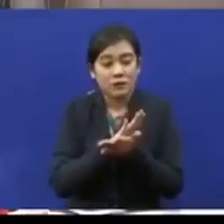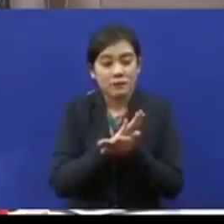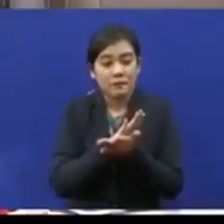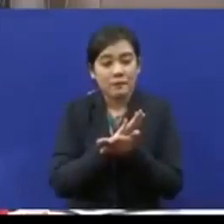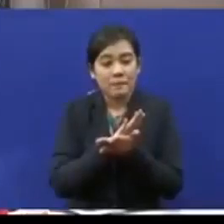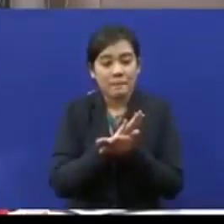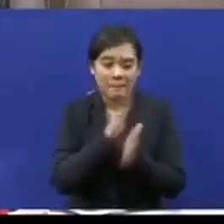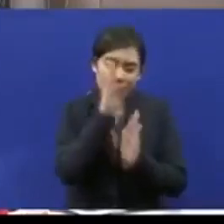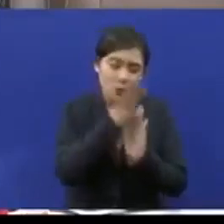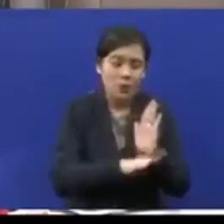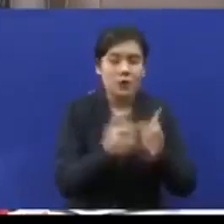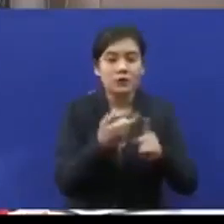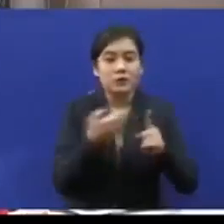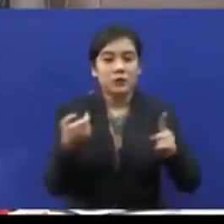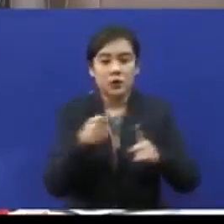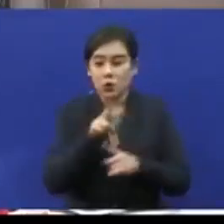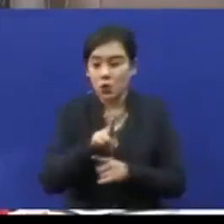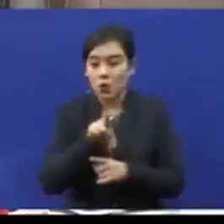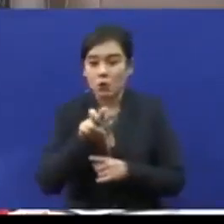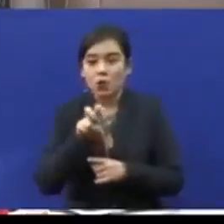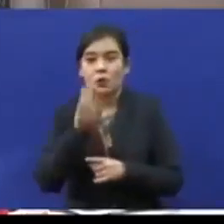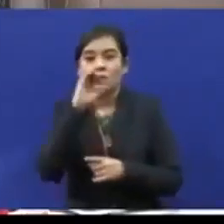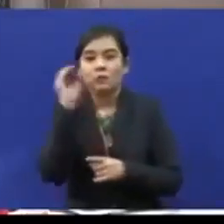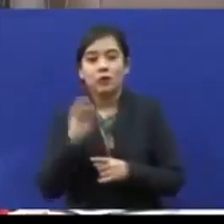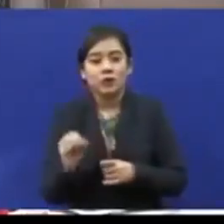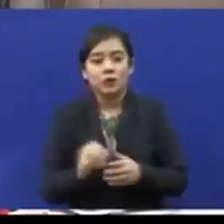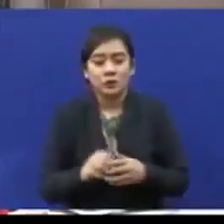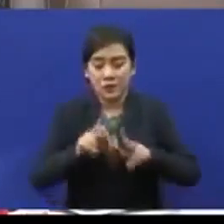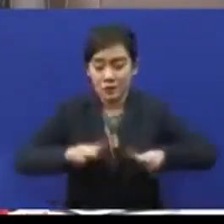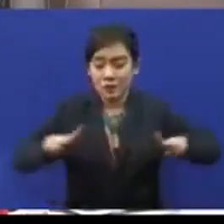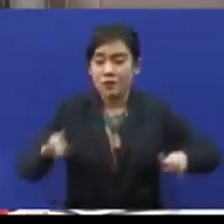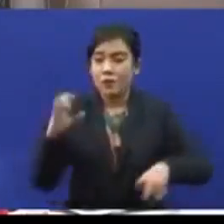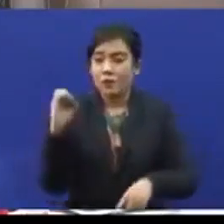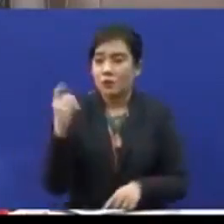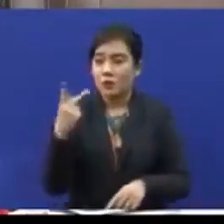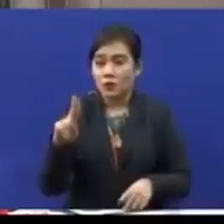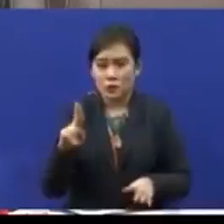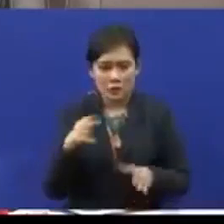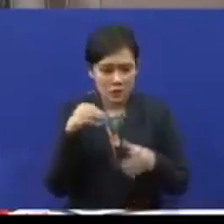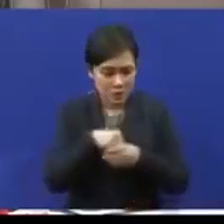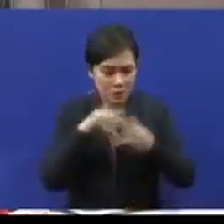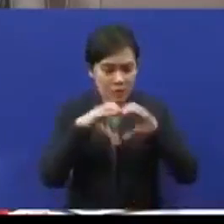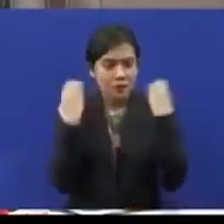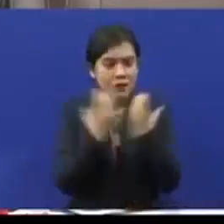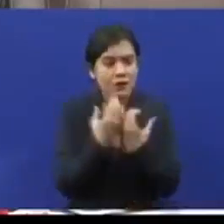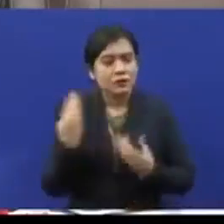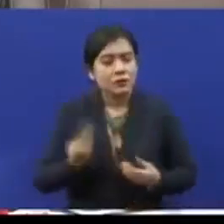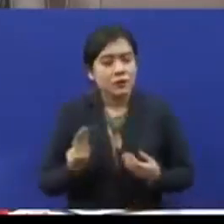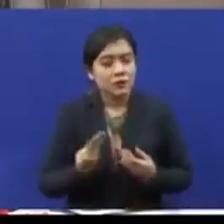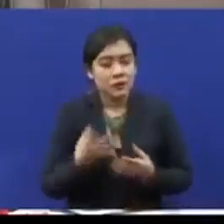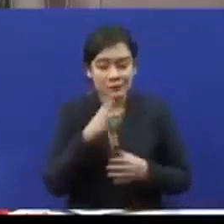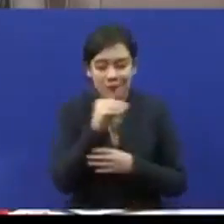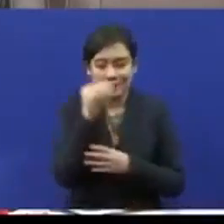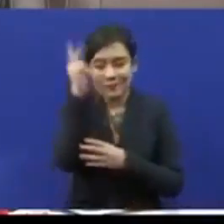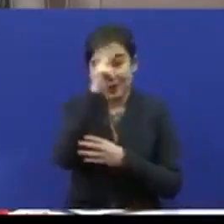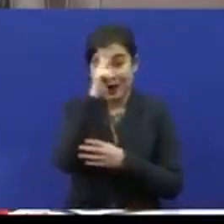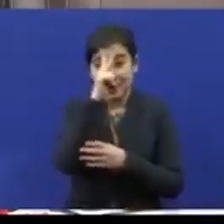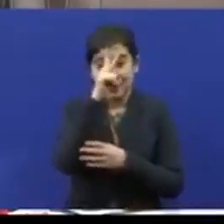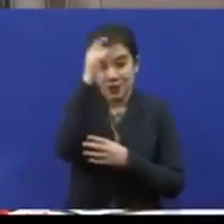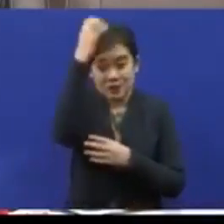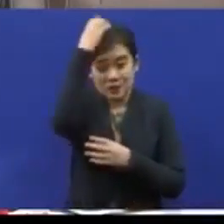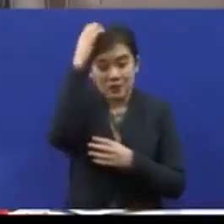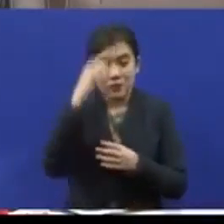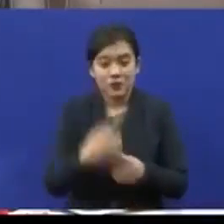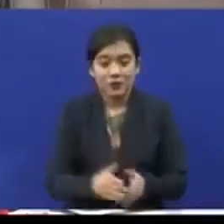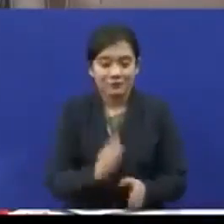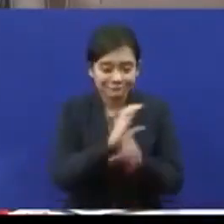kurang daripada 20% kanak-kanak OKU yang dalam kelas biasa. sebagai kerajaan negeri yang peduli rakyat,